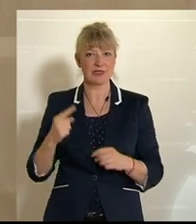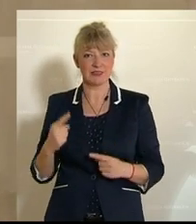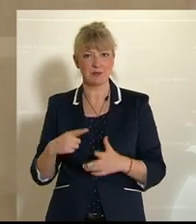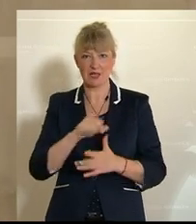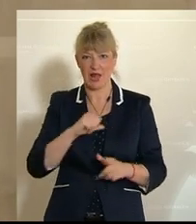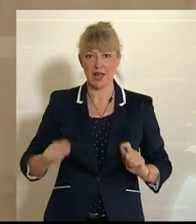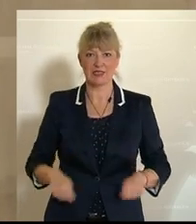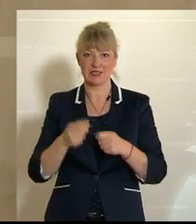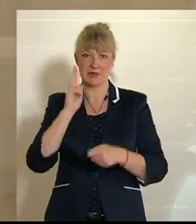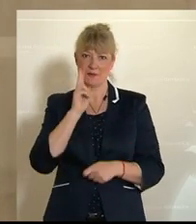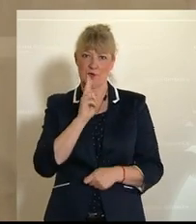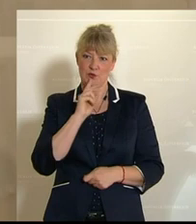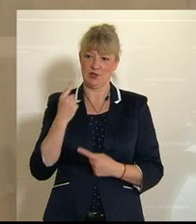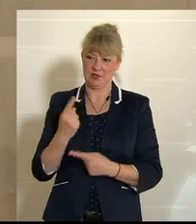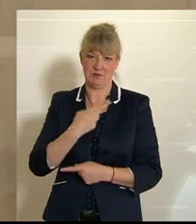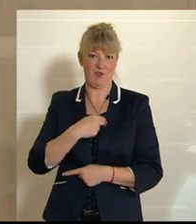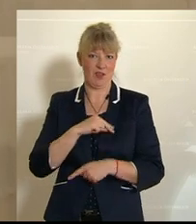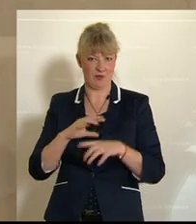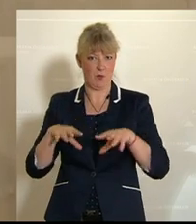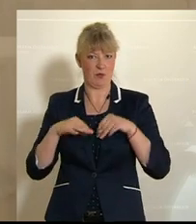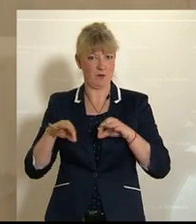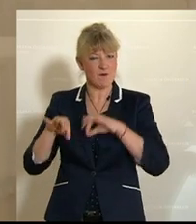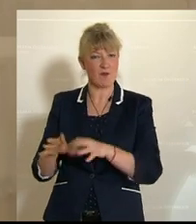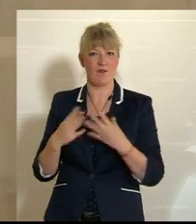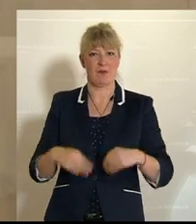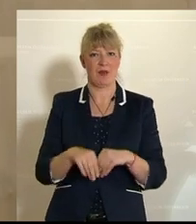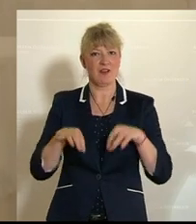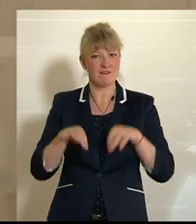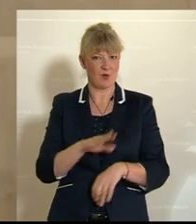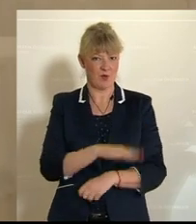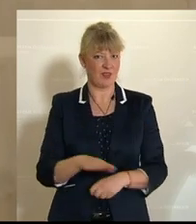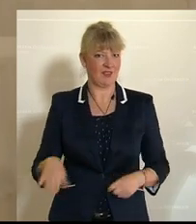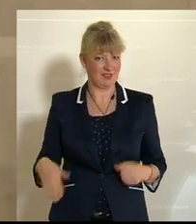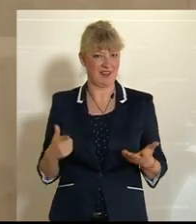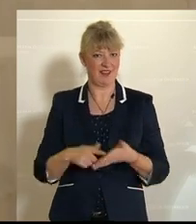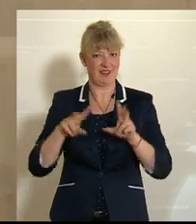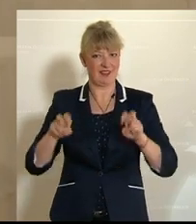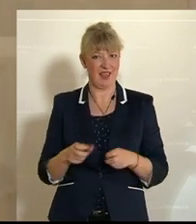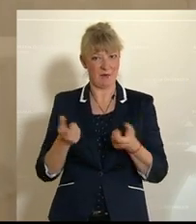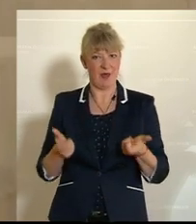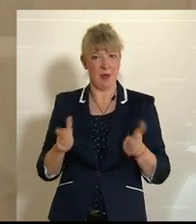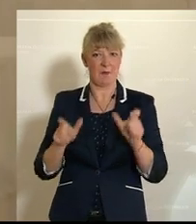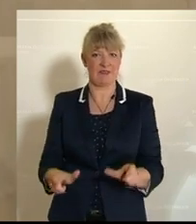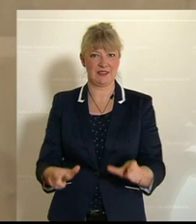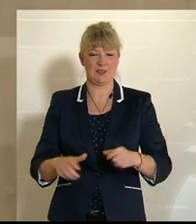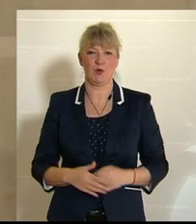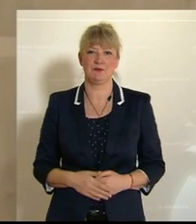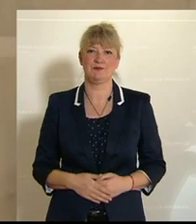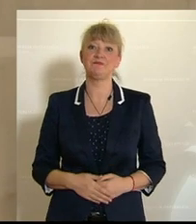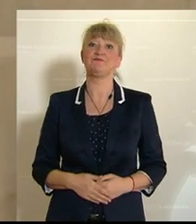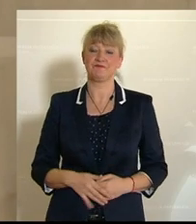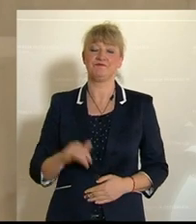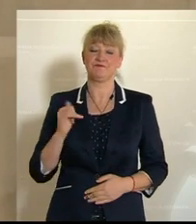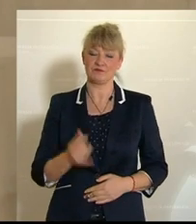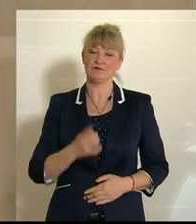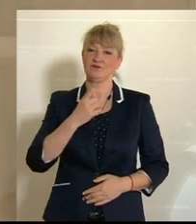als alleinerziehende Mütter, an Verantwortung übernehmen für ihre Familien, für ihre Kinder. Gerade zum Beispiel, was das Thema Prävention betrifft. Und ja, es ist